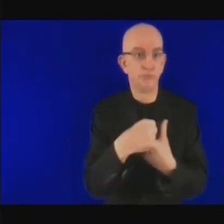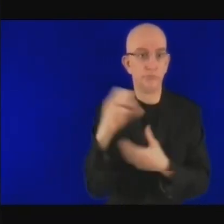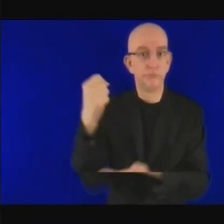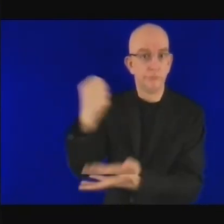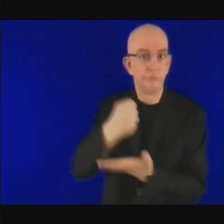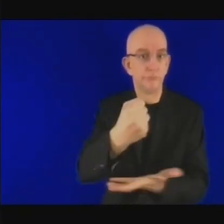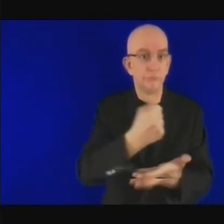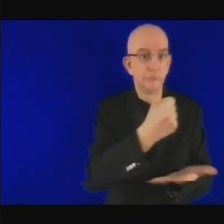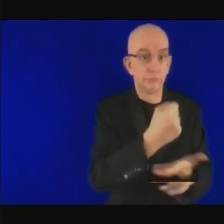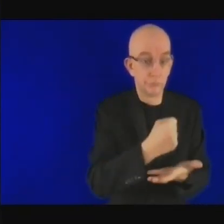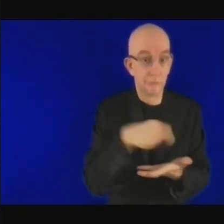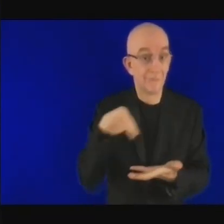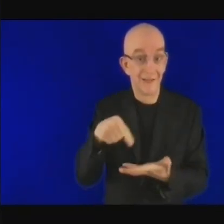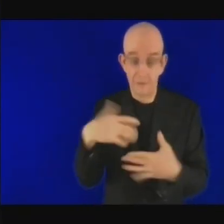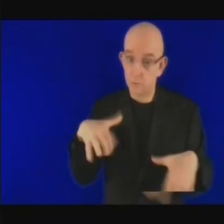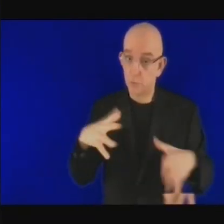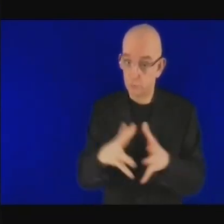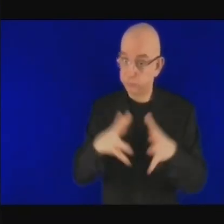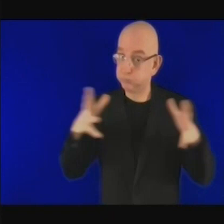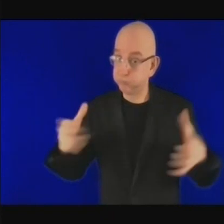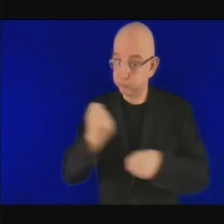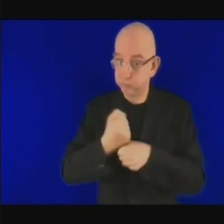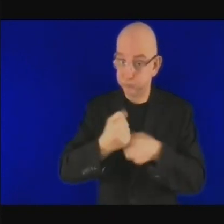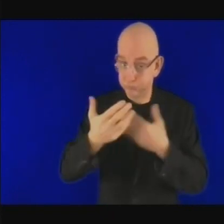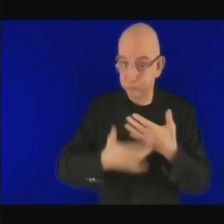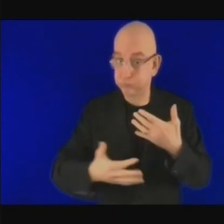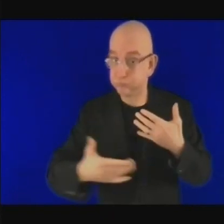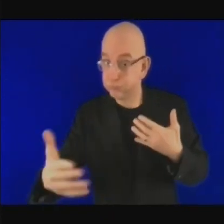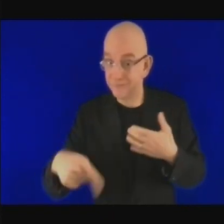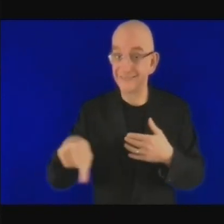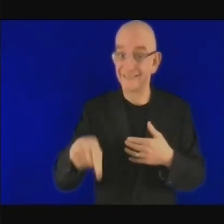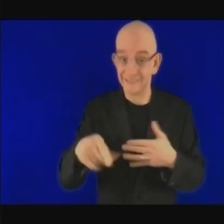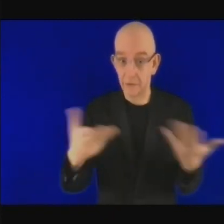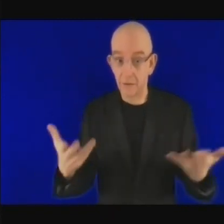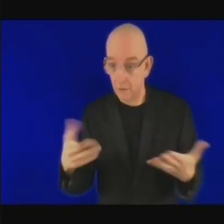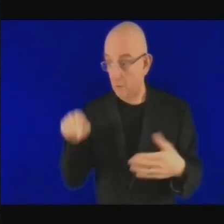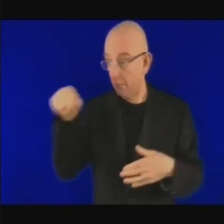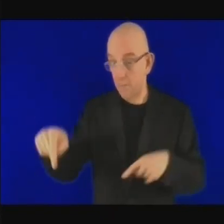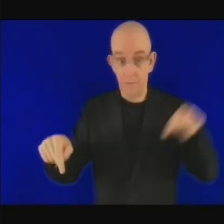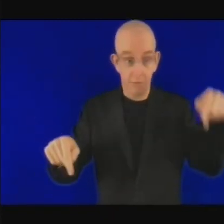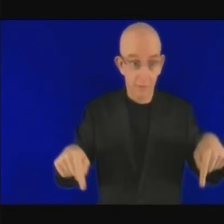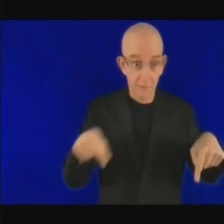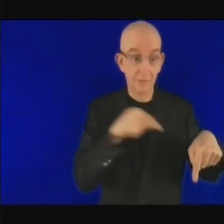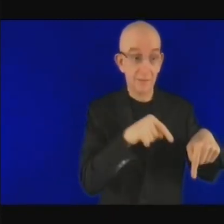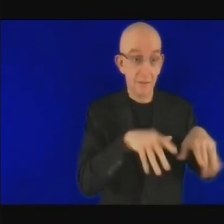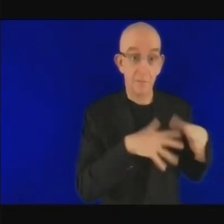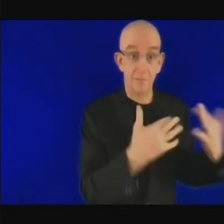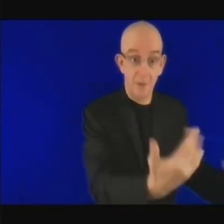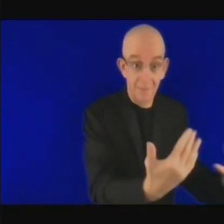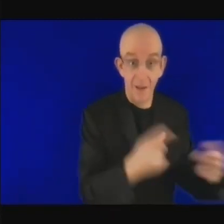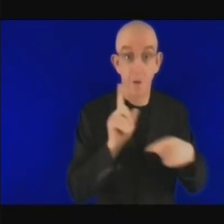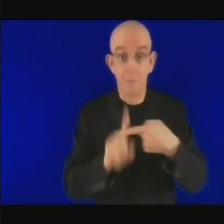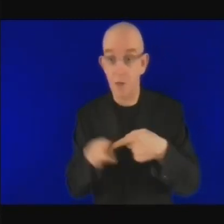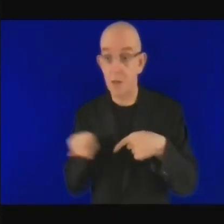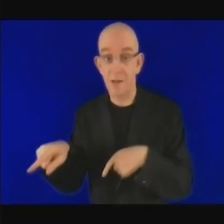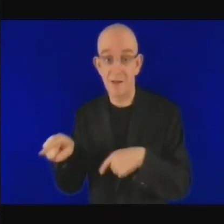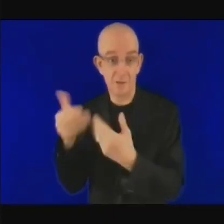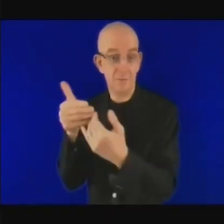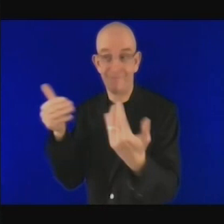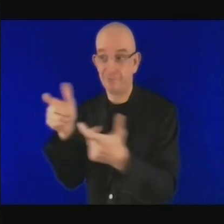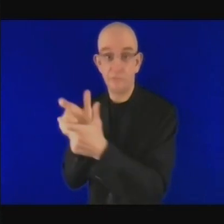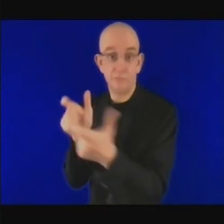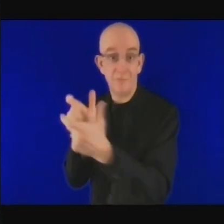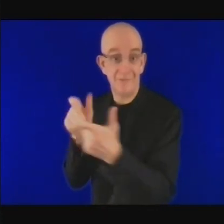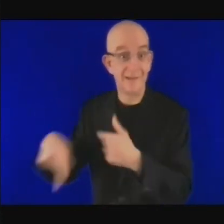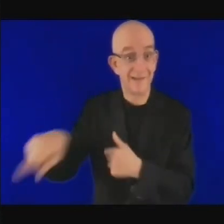des deux côtés publics et privés car l'harmonisation n'existe pas encore je vais m'arrêter là